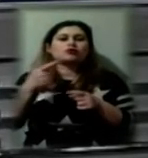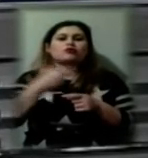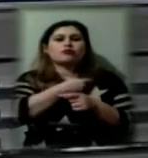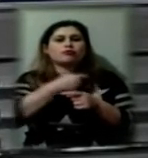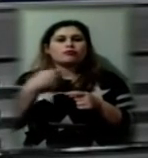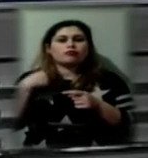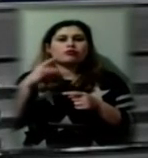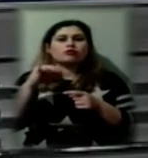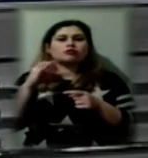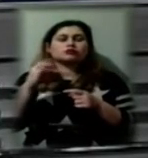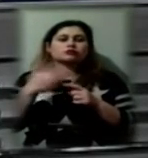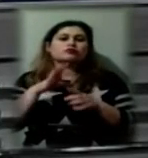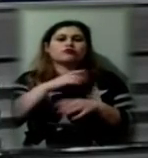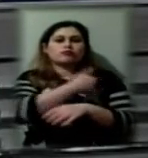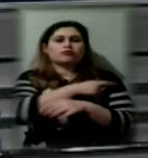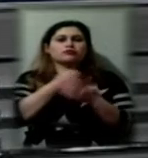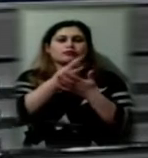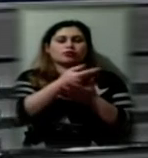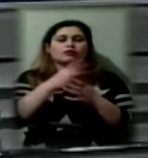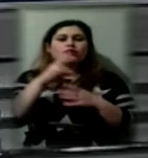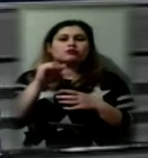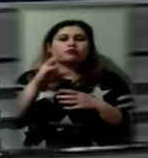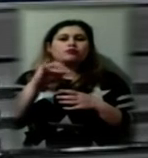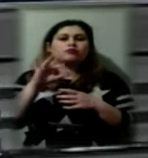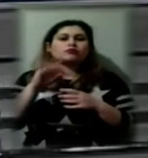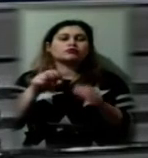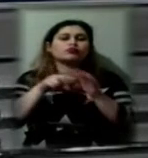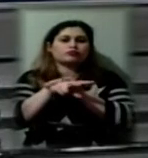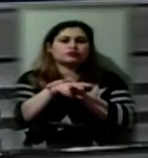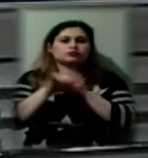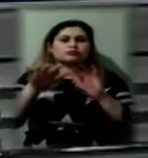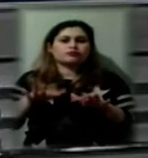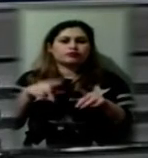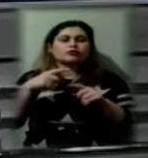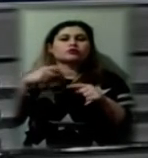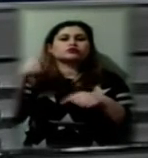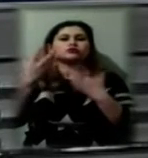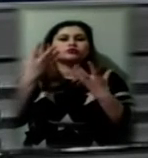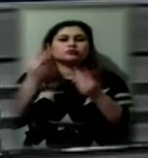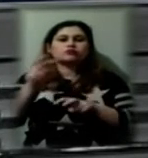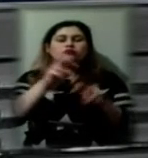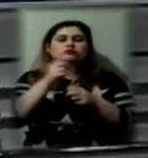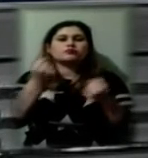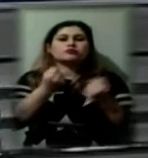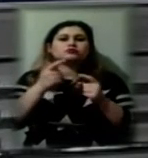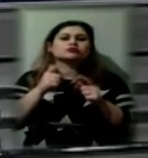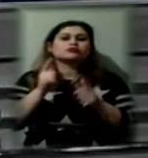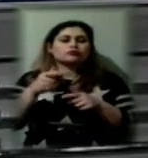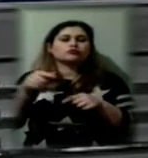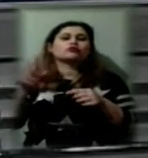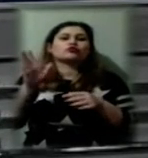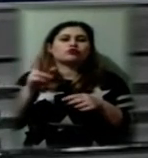у шпиталі. Нападник з місця інциденту втік. Наступного дня поліція розшукала автівку, згодом встановили особу